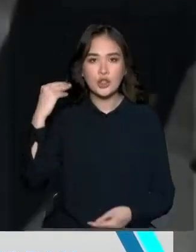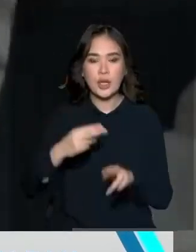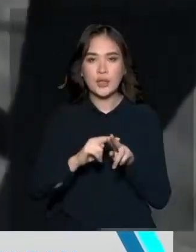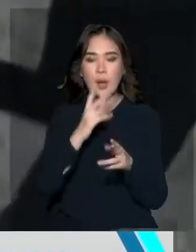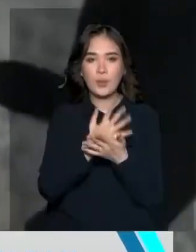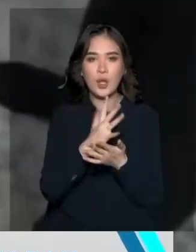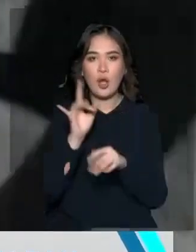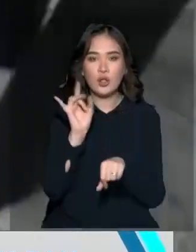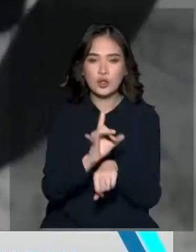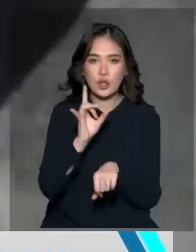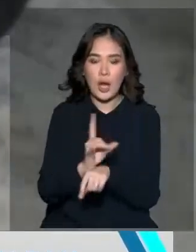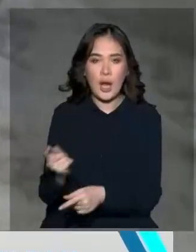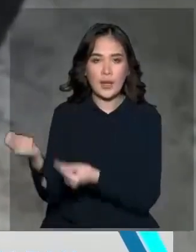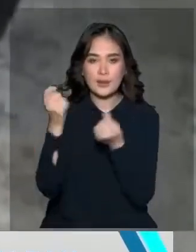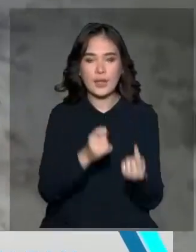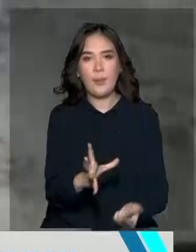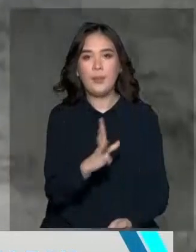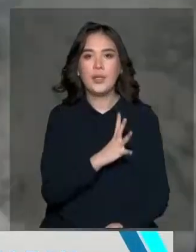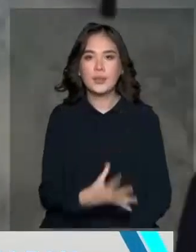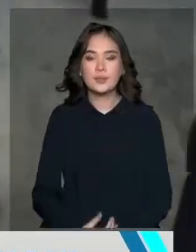жалған жол мен экспорт тап келген.